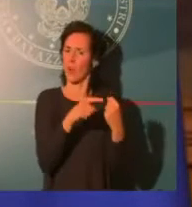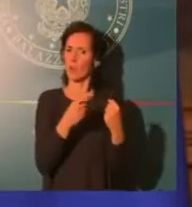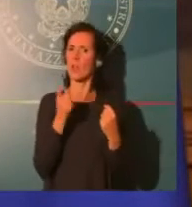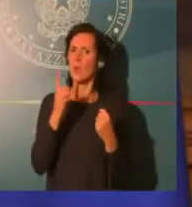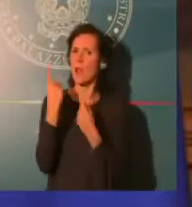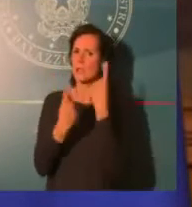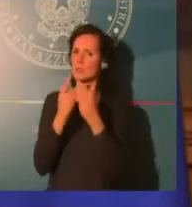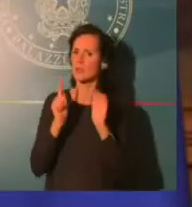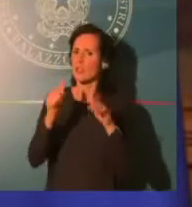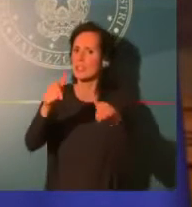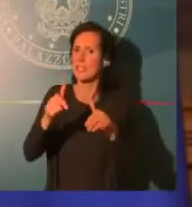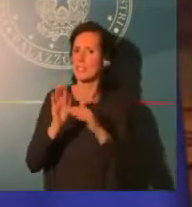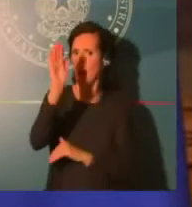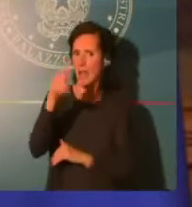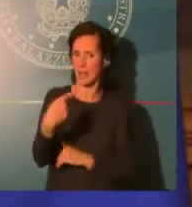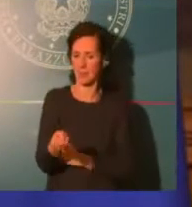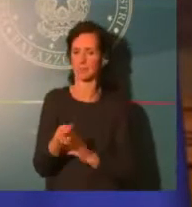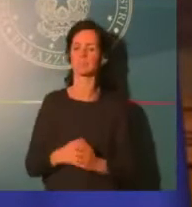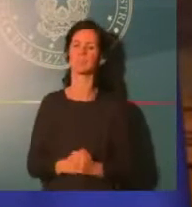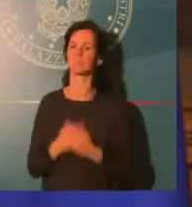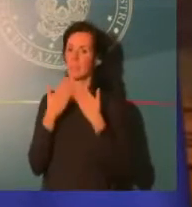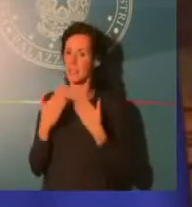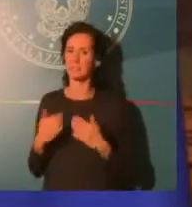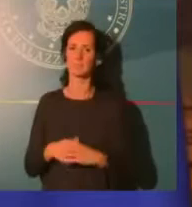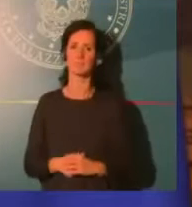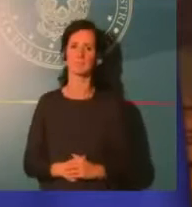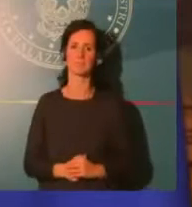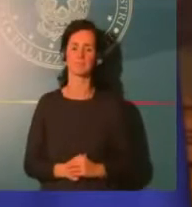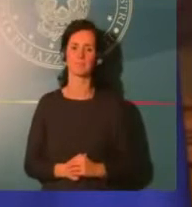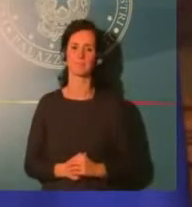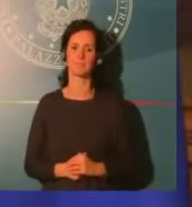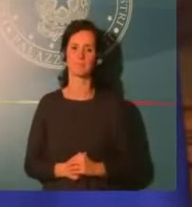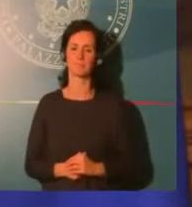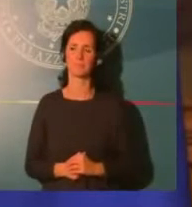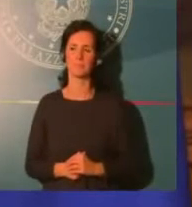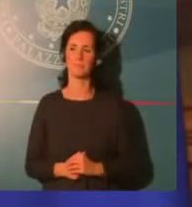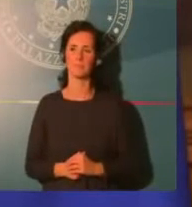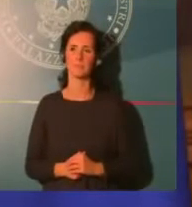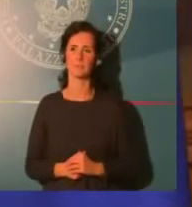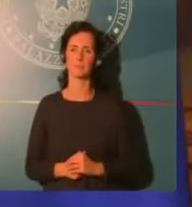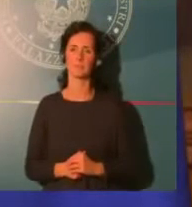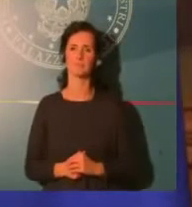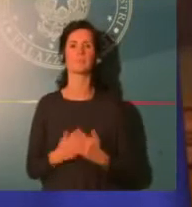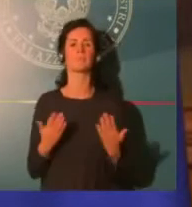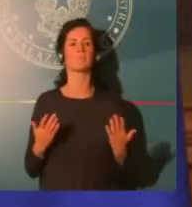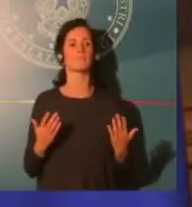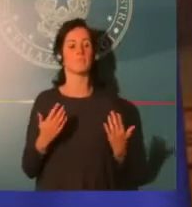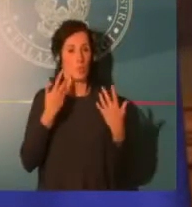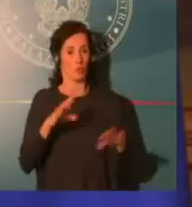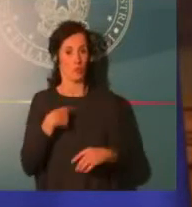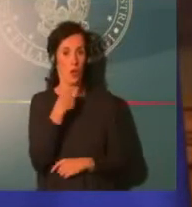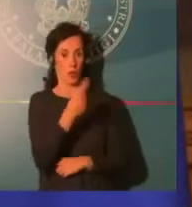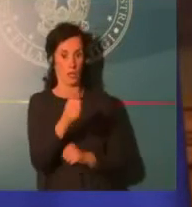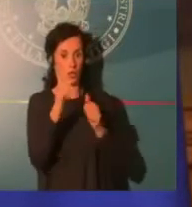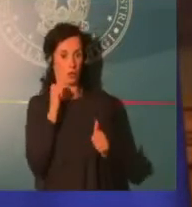Guardi, l'ho detto prima, questo DPCM abbiamo iniziato a riunirci in formato capi delegazione,